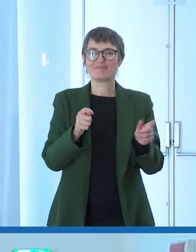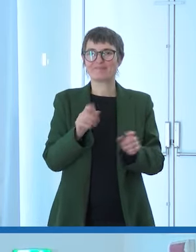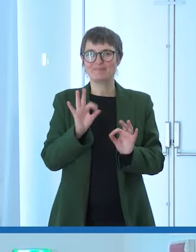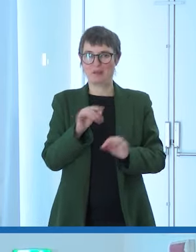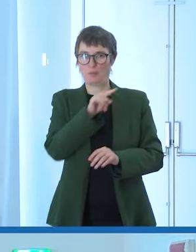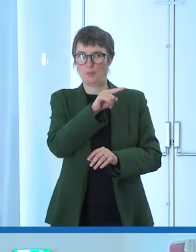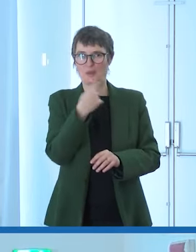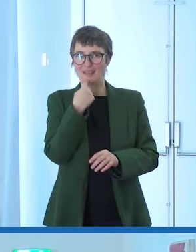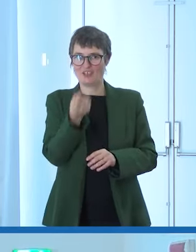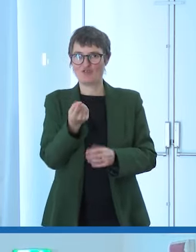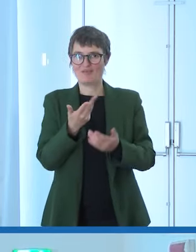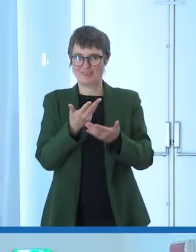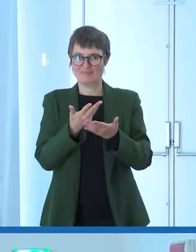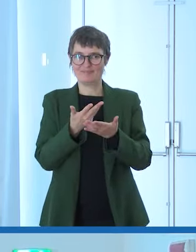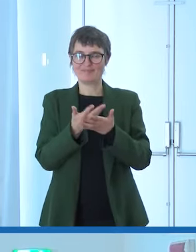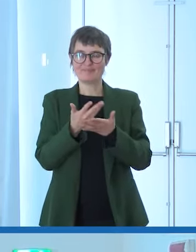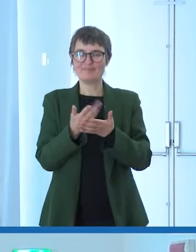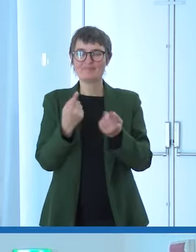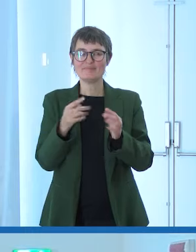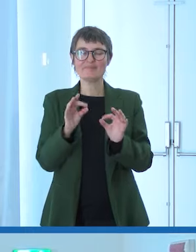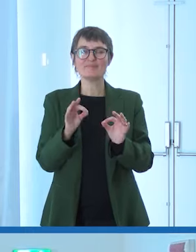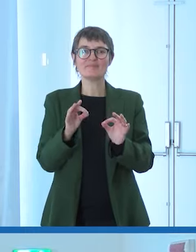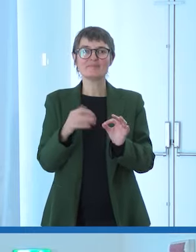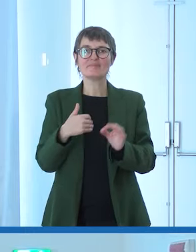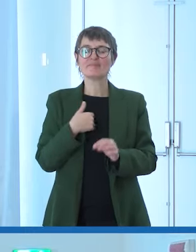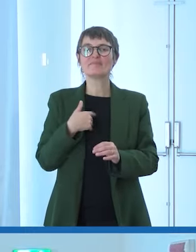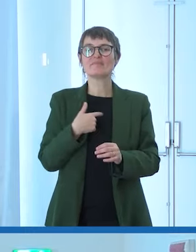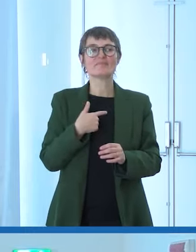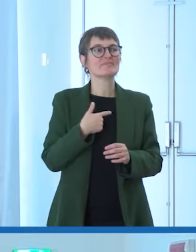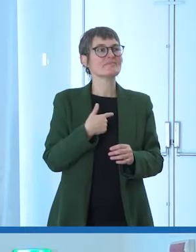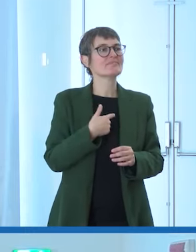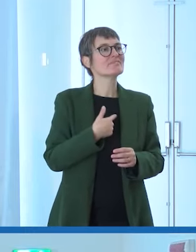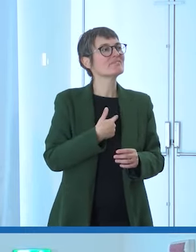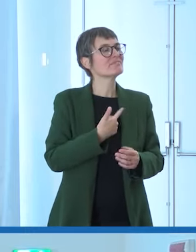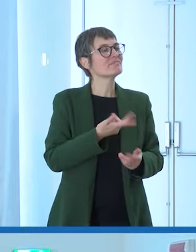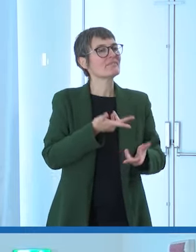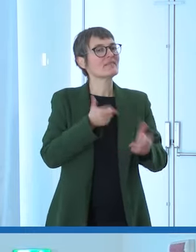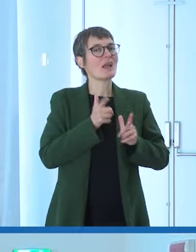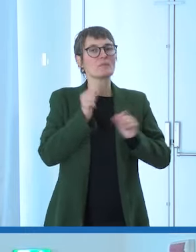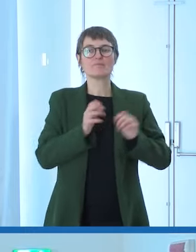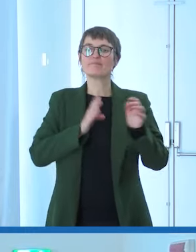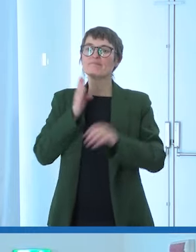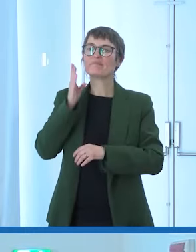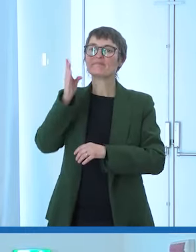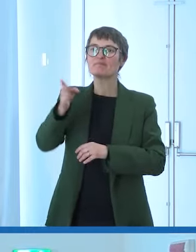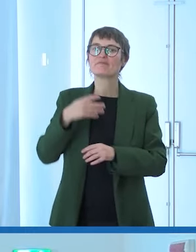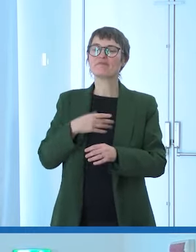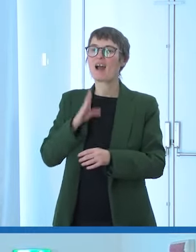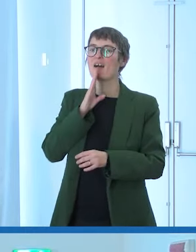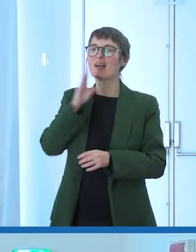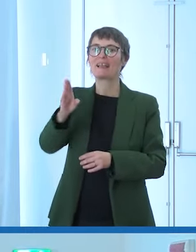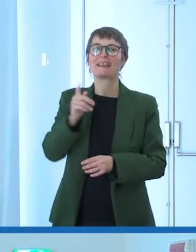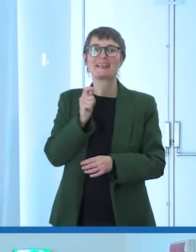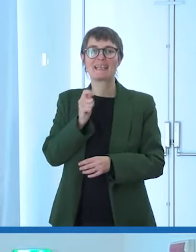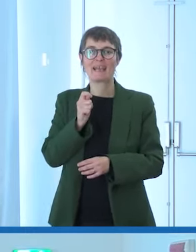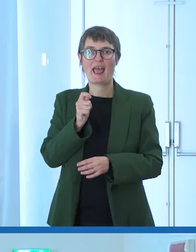cui sono stato mandato a fare una diretta che appunto l'elemento della diretta è un elemento discriminante rispetto a